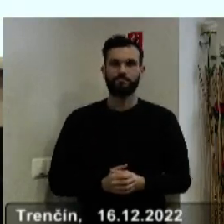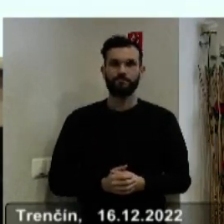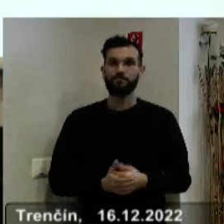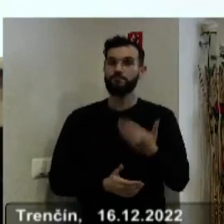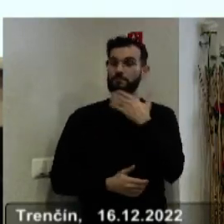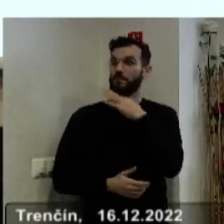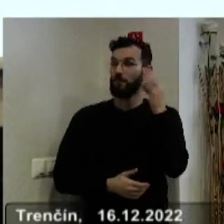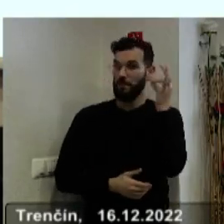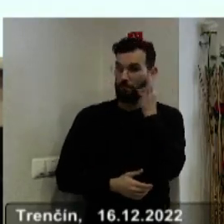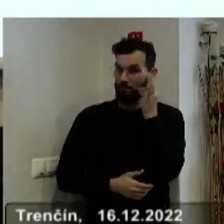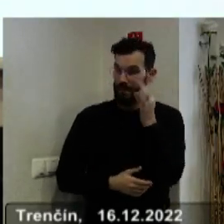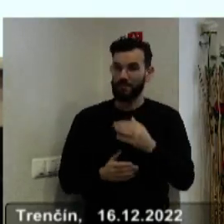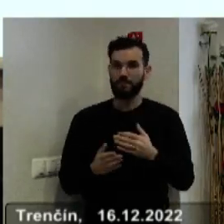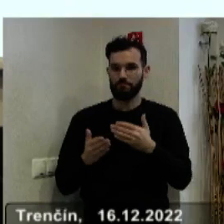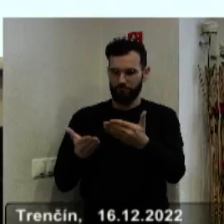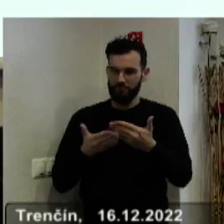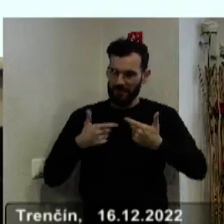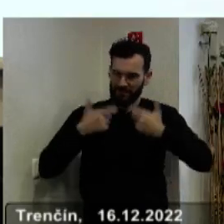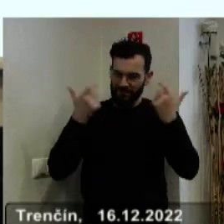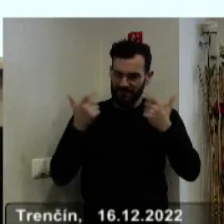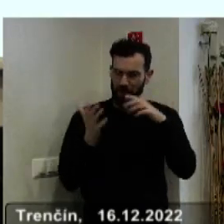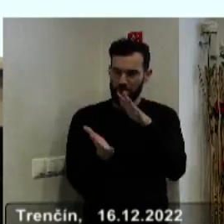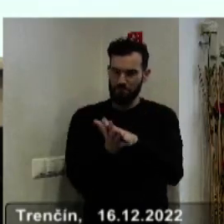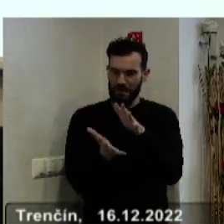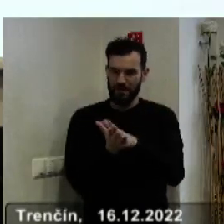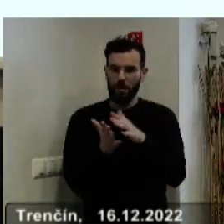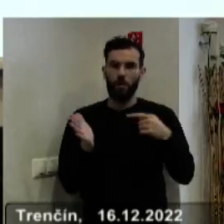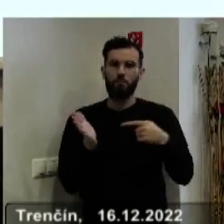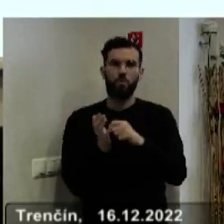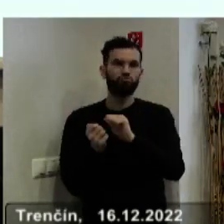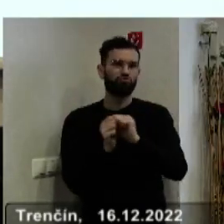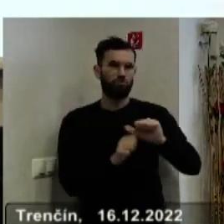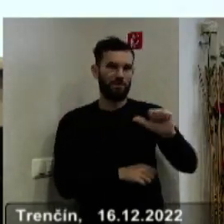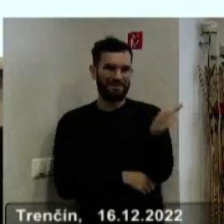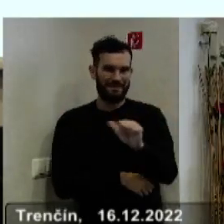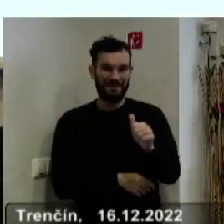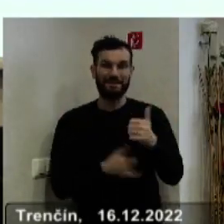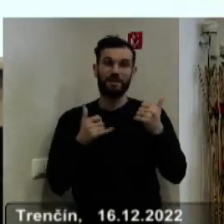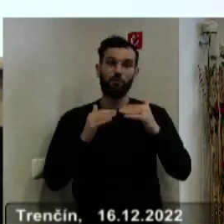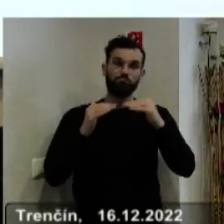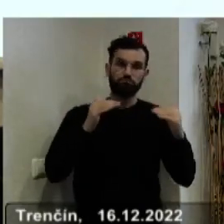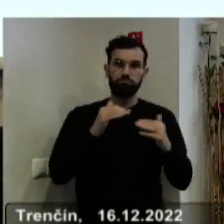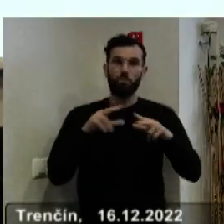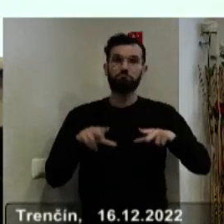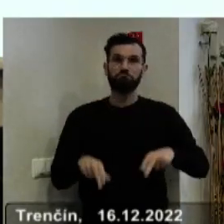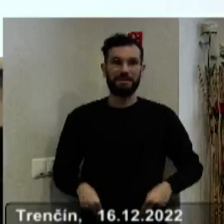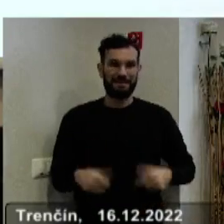Ďakujem veľmi pekne za uvedenie všetkých týchto materiálov pod bodom číslo 11. Nech sa páči pani podpredsednička.